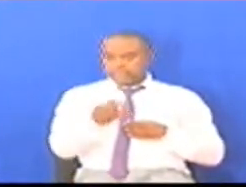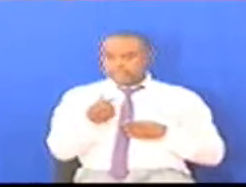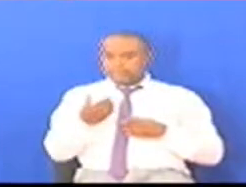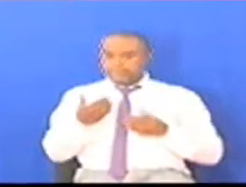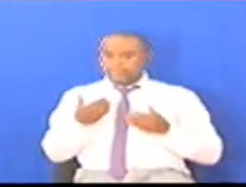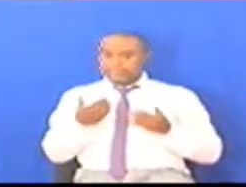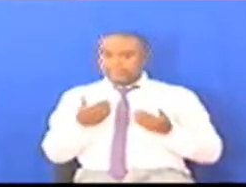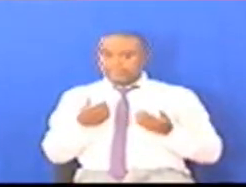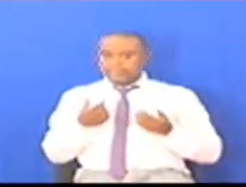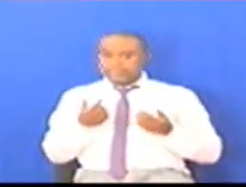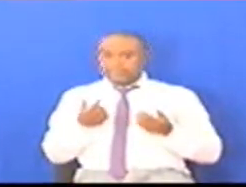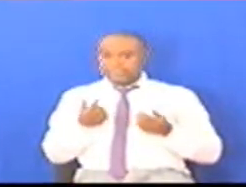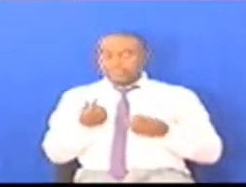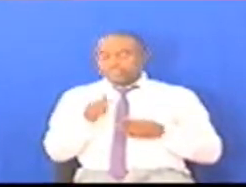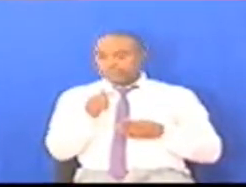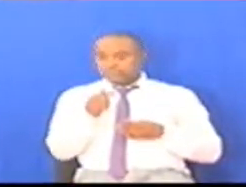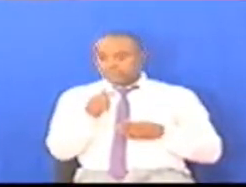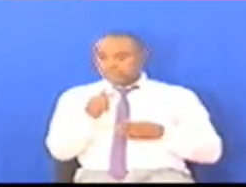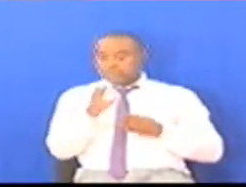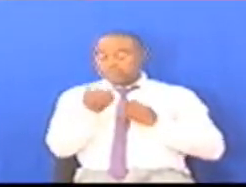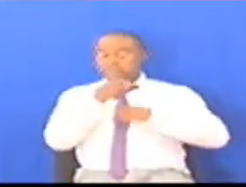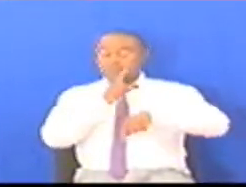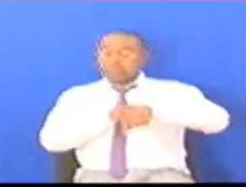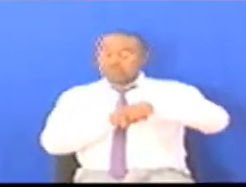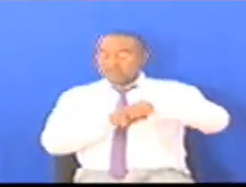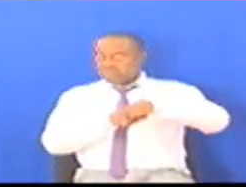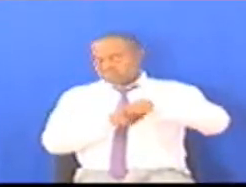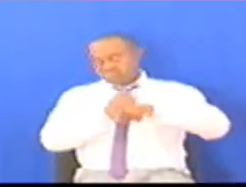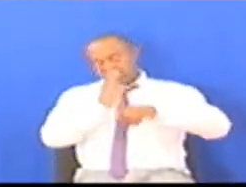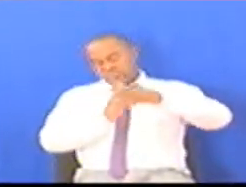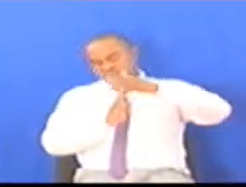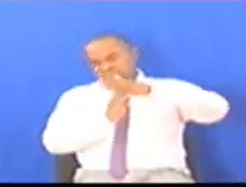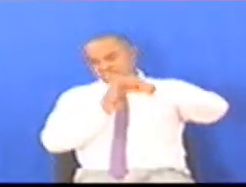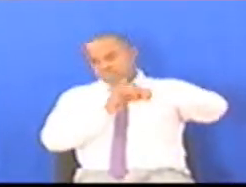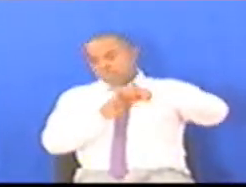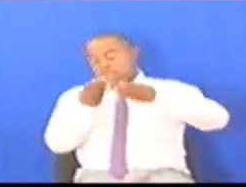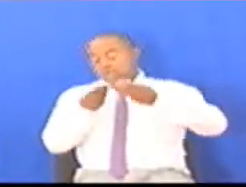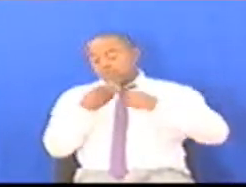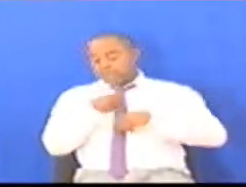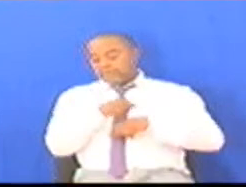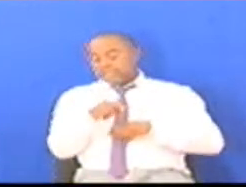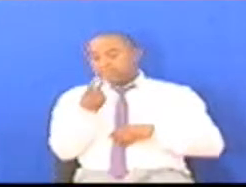Salatina Tatu Muda Tayari Huko Upande Wako Naomba Daikambini